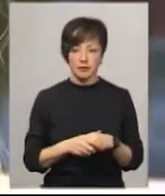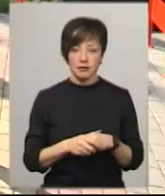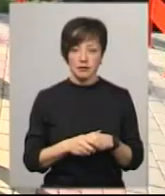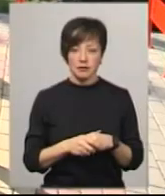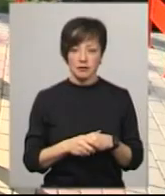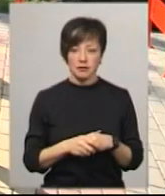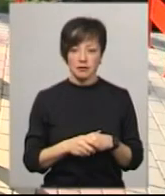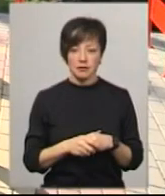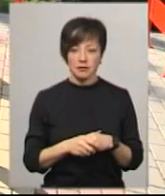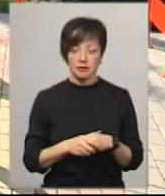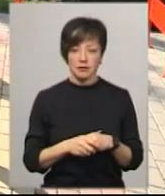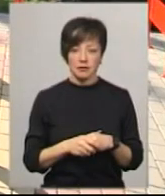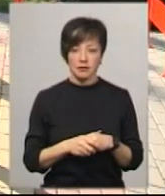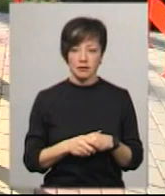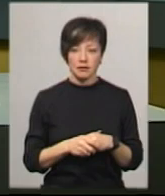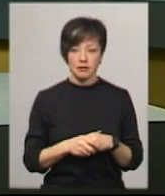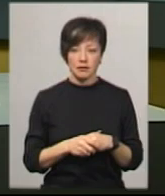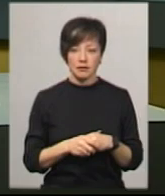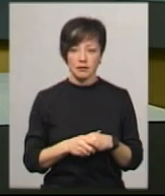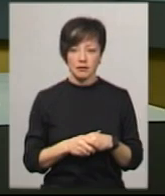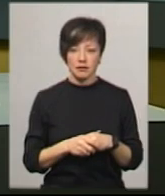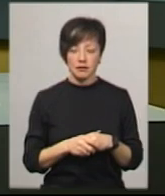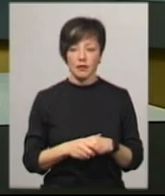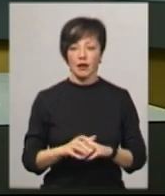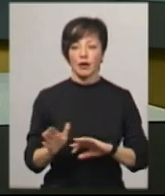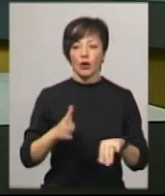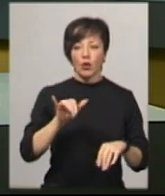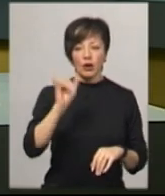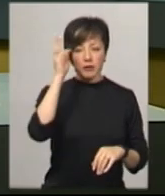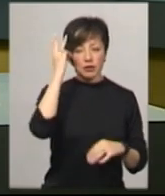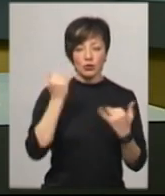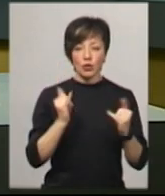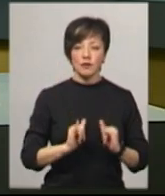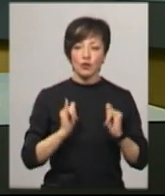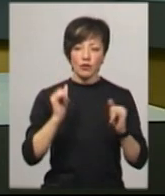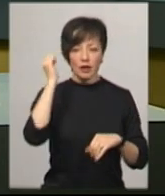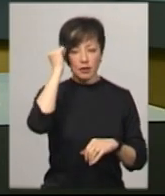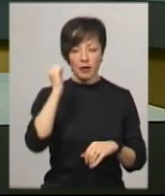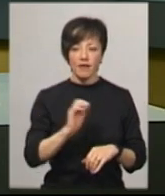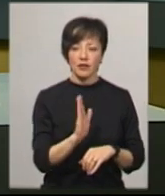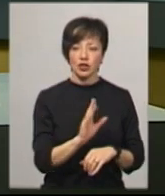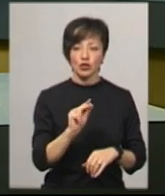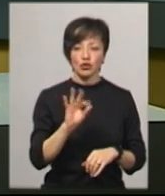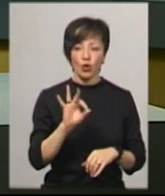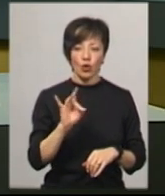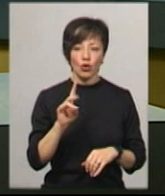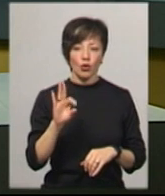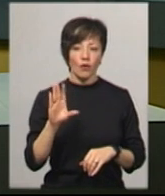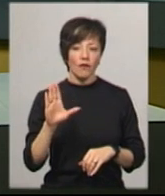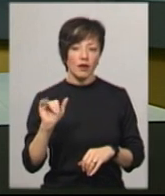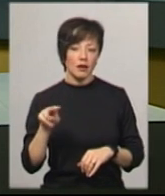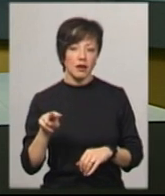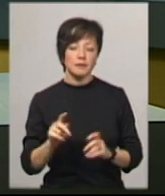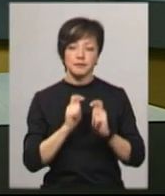Мовчан, новини на Суспільному, Хмельницький. У Хмельницькому сьогодні вшанували пам'ять В'ячеслава Чорновола. Покласти